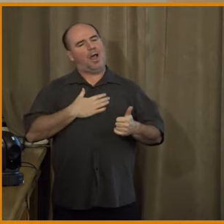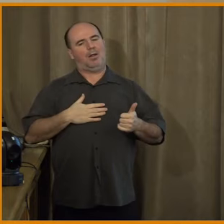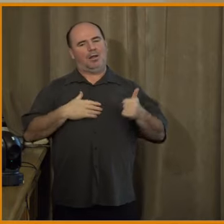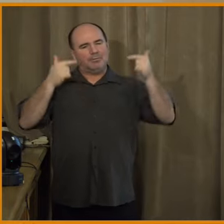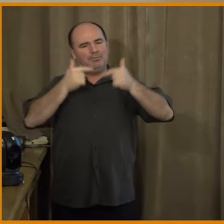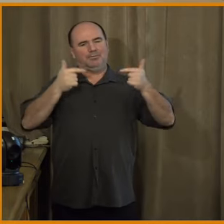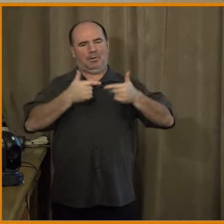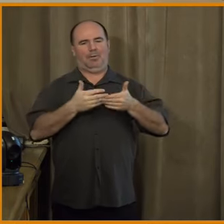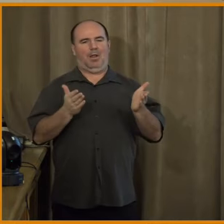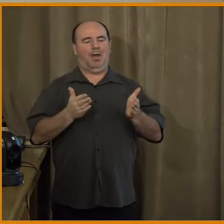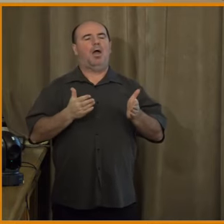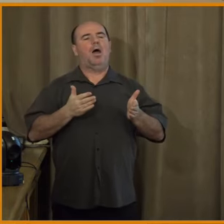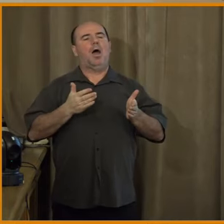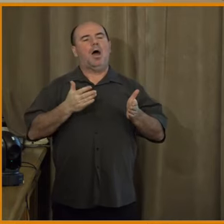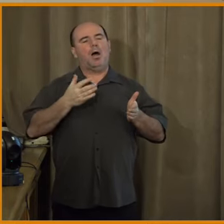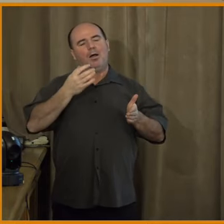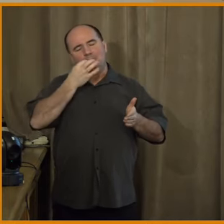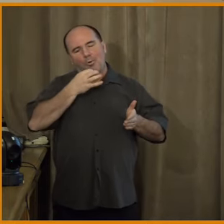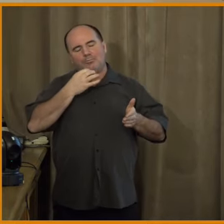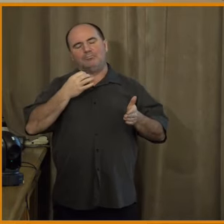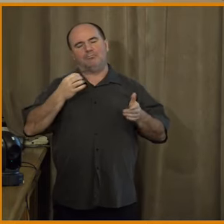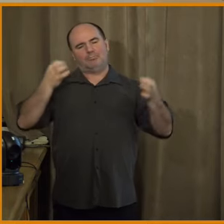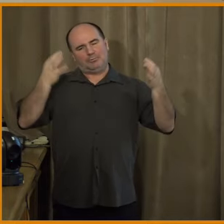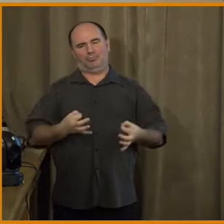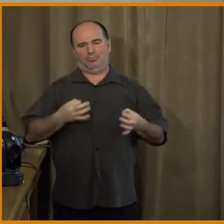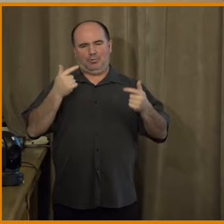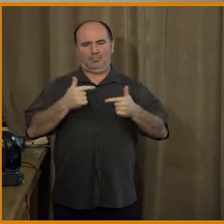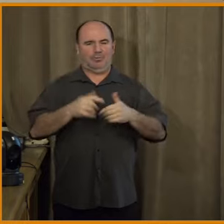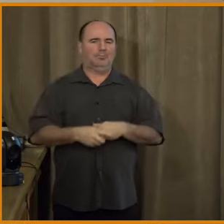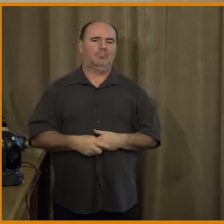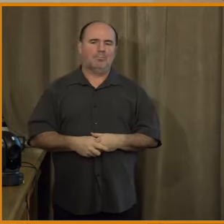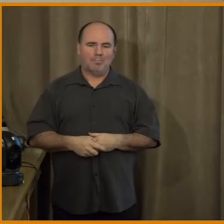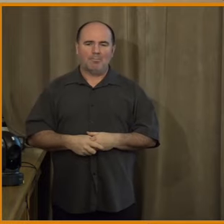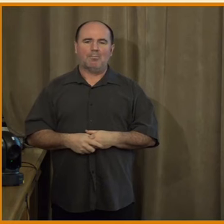se být stručná. Tak, poprosím další slajd, nebo respektuje první slajd.